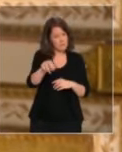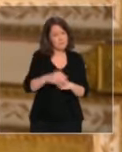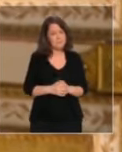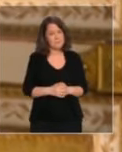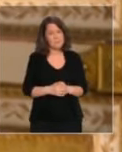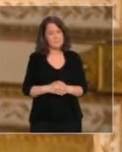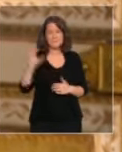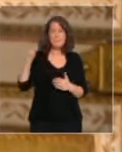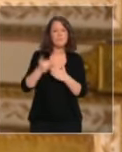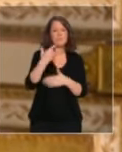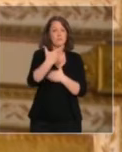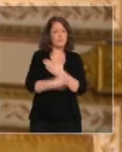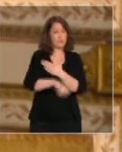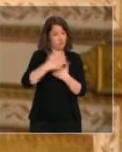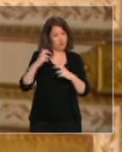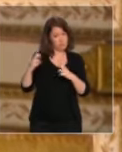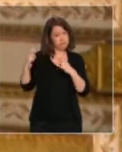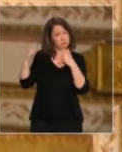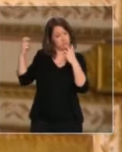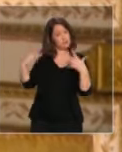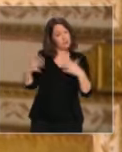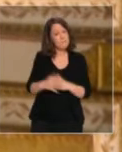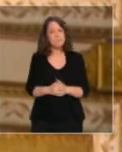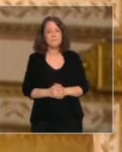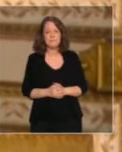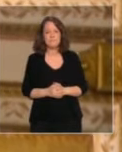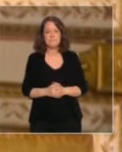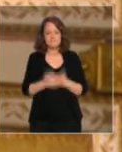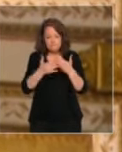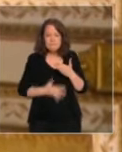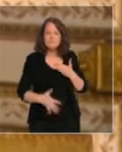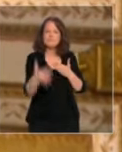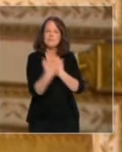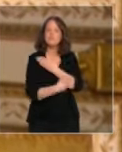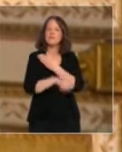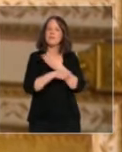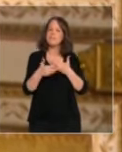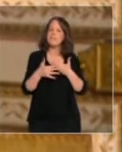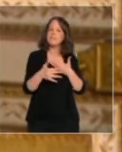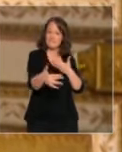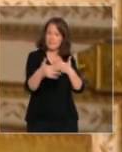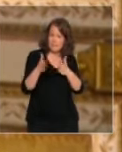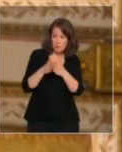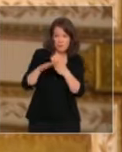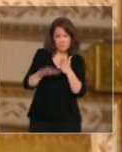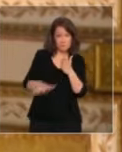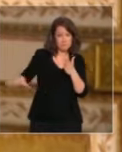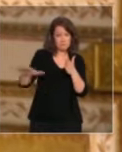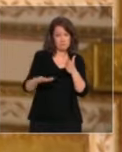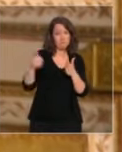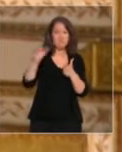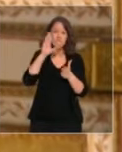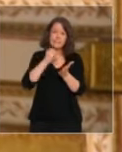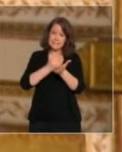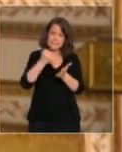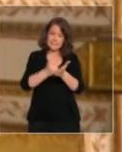jours, est fait. Durant les semaines à venir, j'ai demandé que ces tests soient d'abord pratiqués